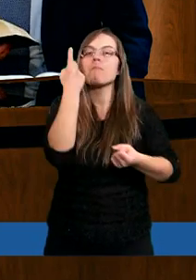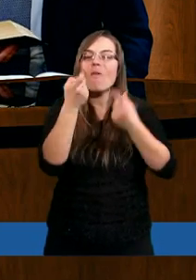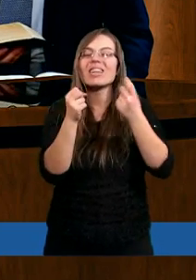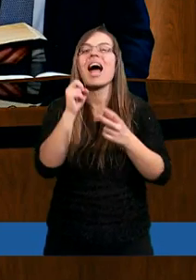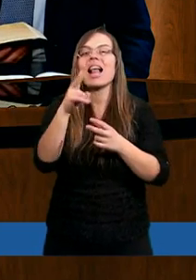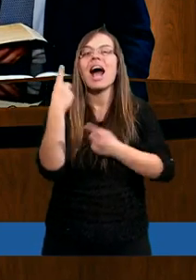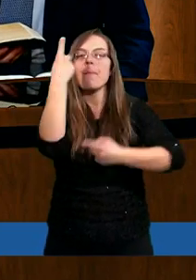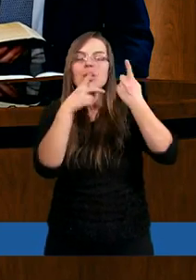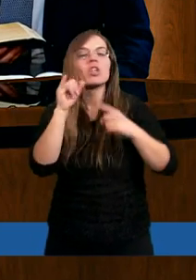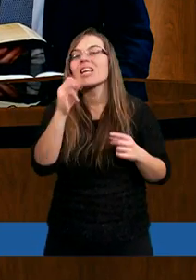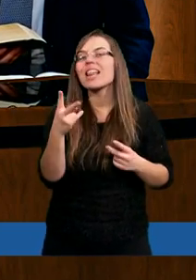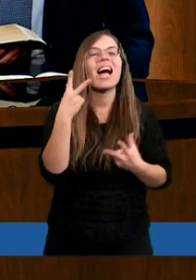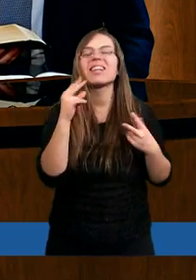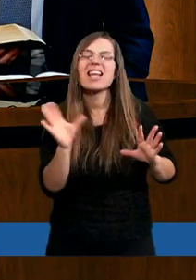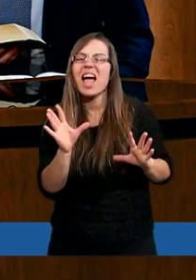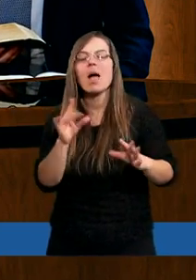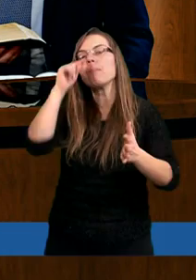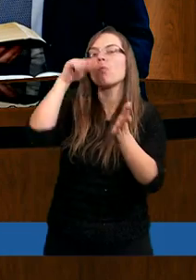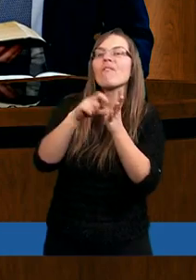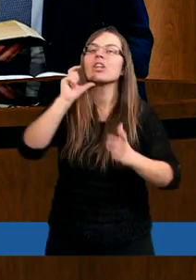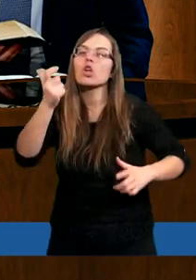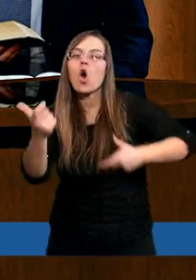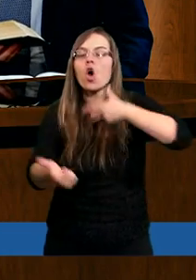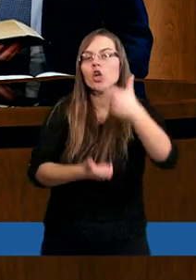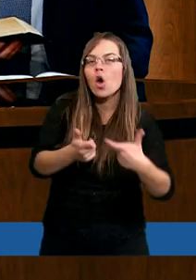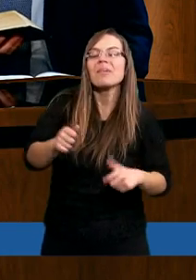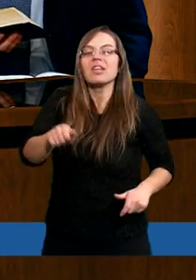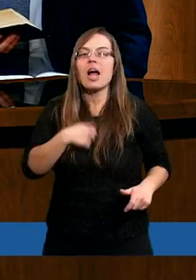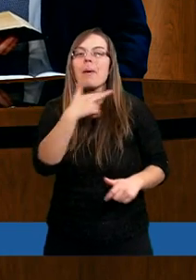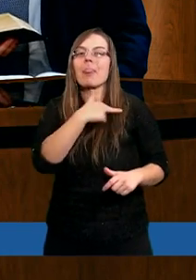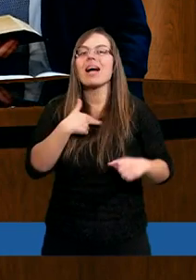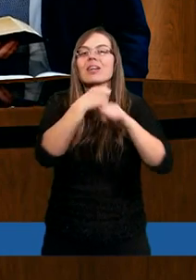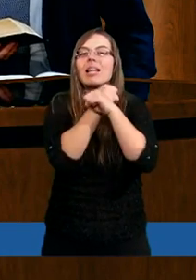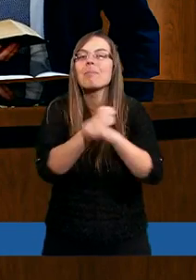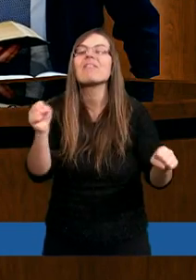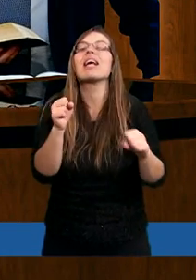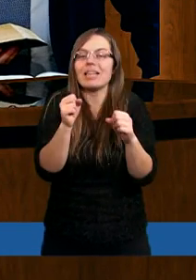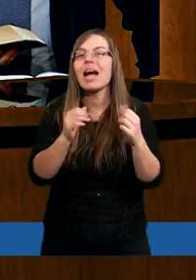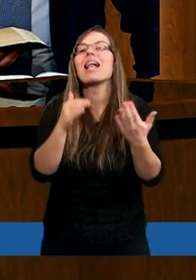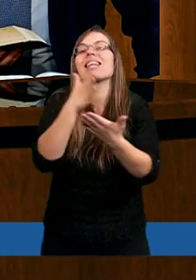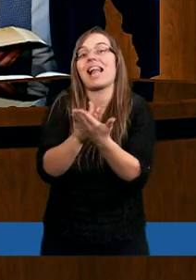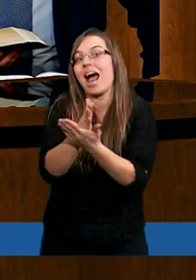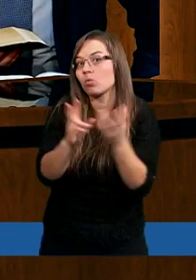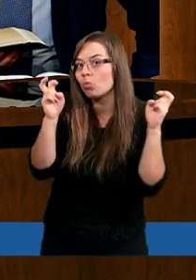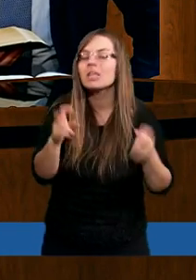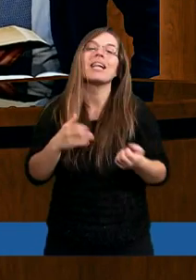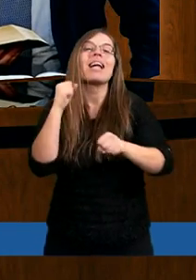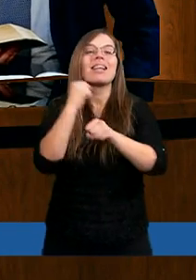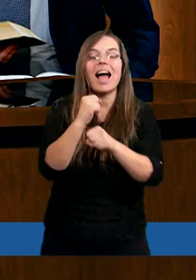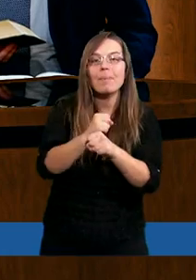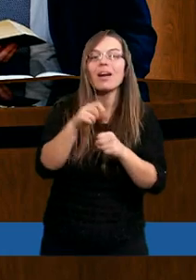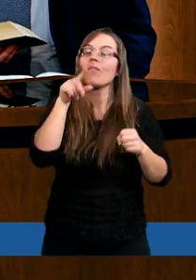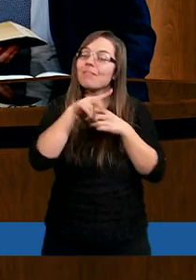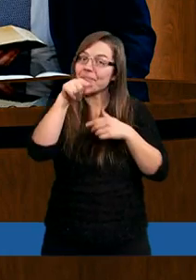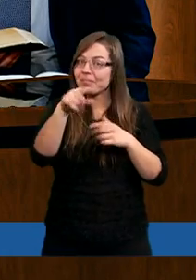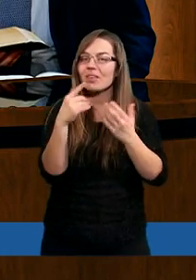taka myśl, że jednak nie, że powinniśmy coś zrobić, żeby na to zbawienie zasłużyć, zapracować. I w